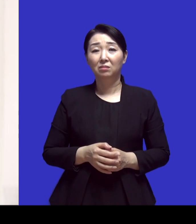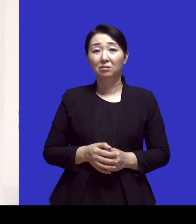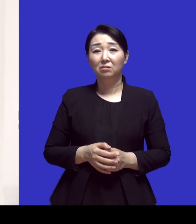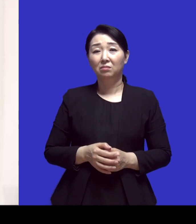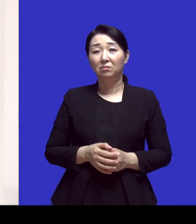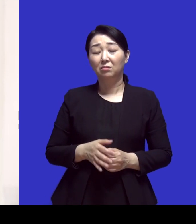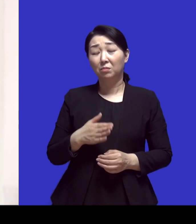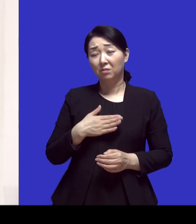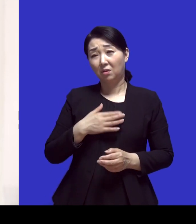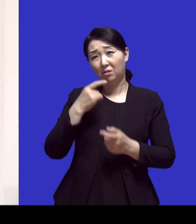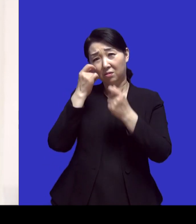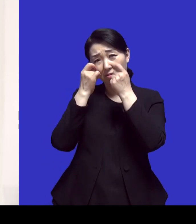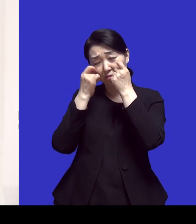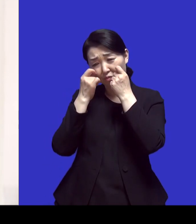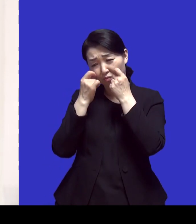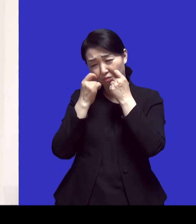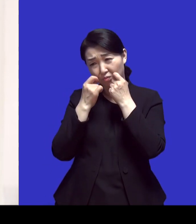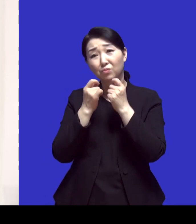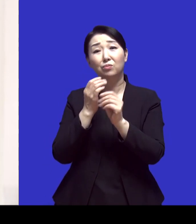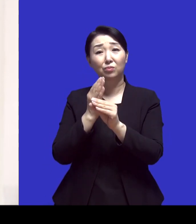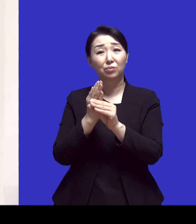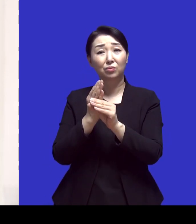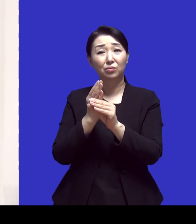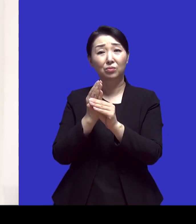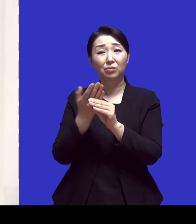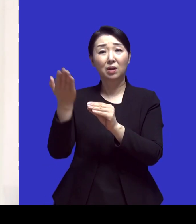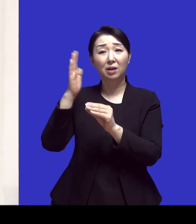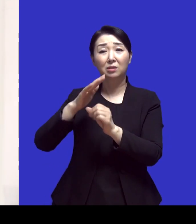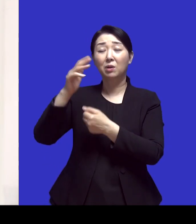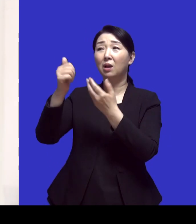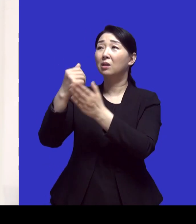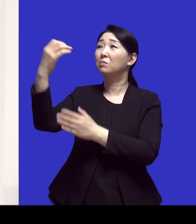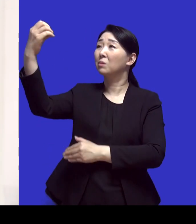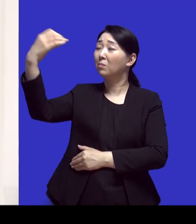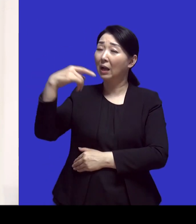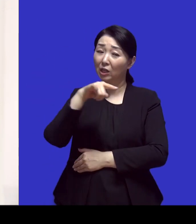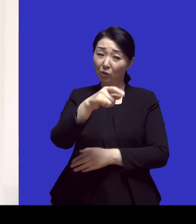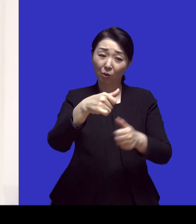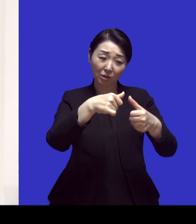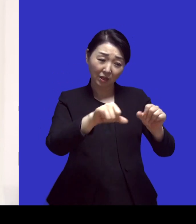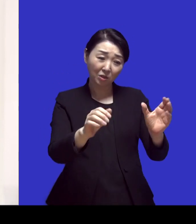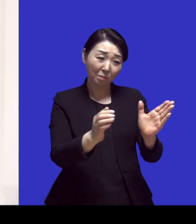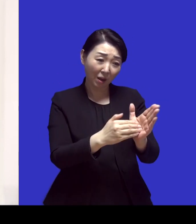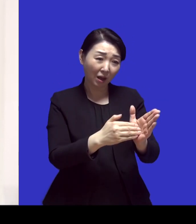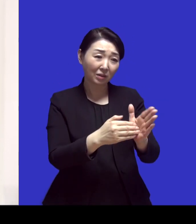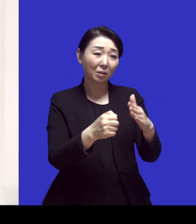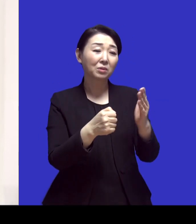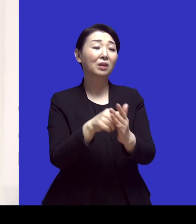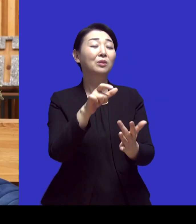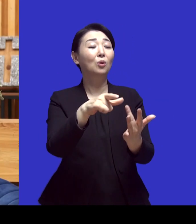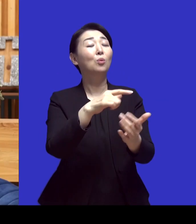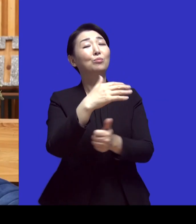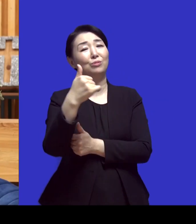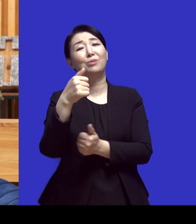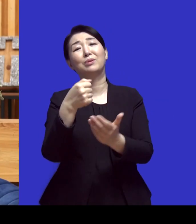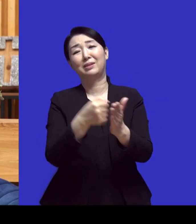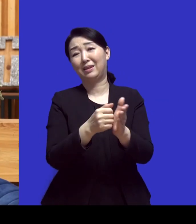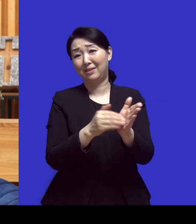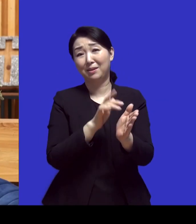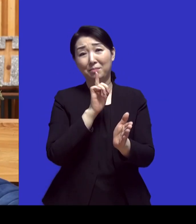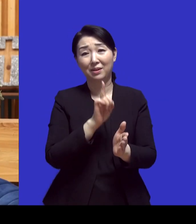있는데 하나님이 말씀을 주시기를 너가 깨어졌기 때문에 내가 너를 택하단다 그러셨어요 그래서